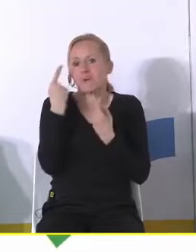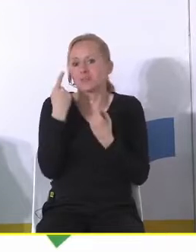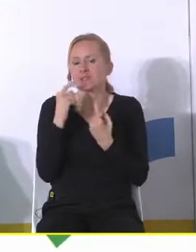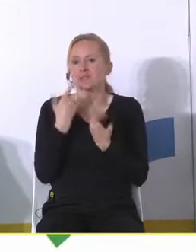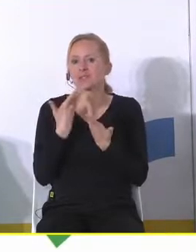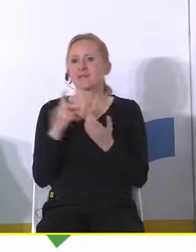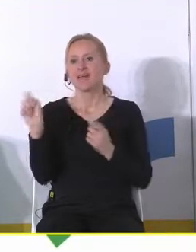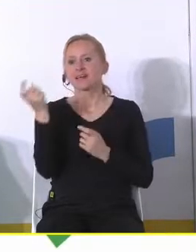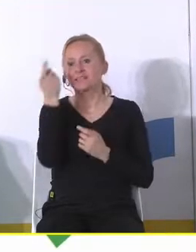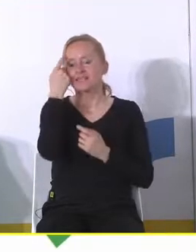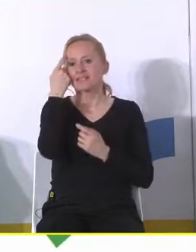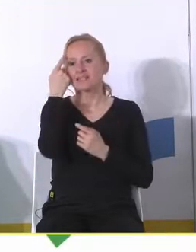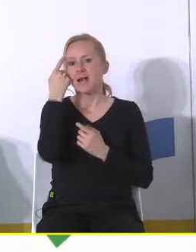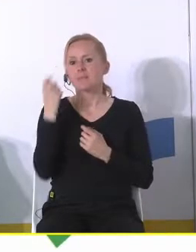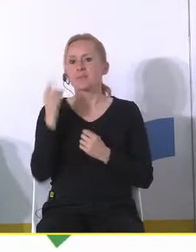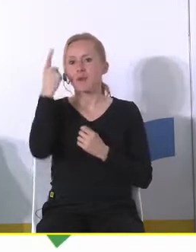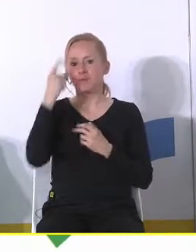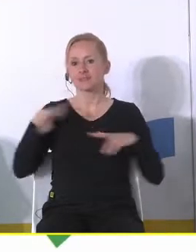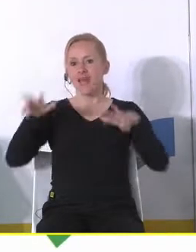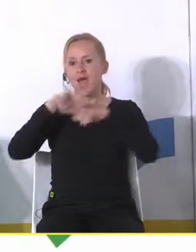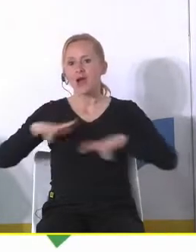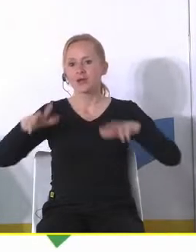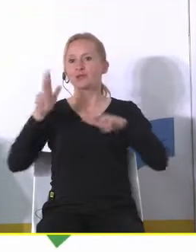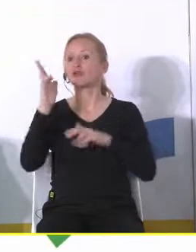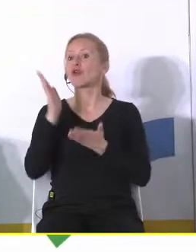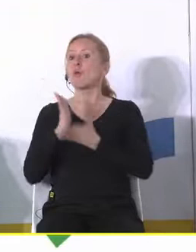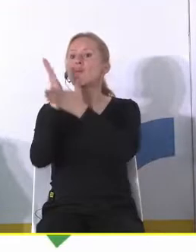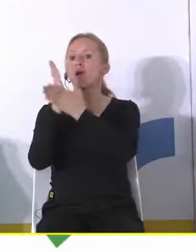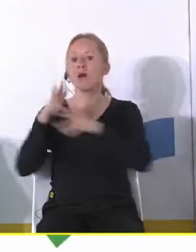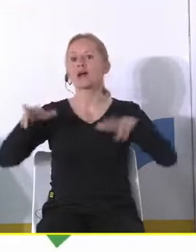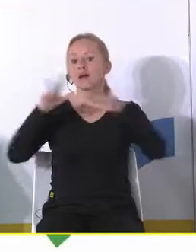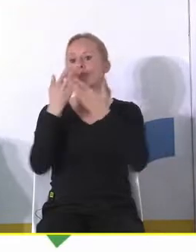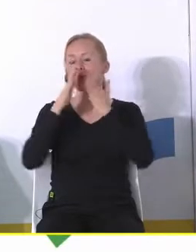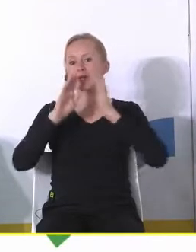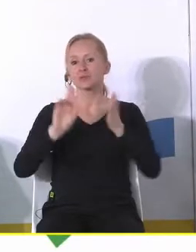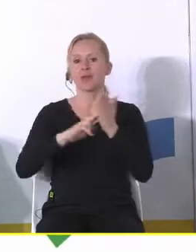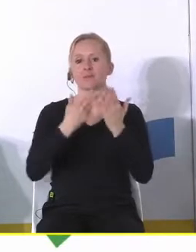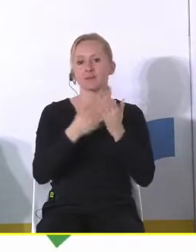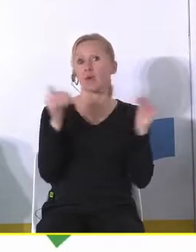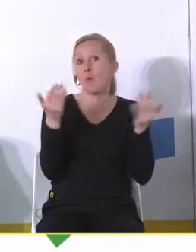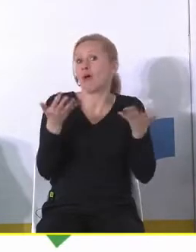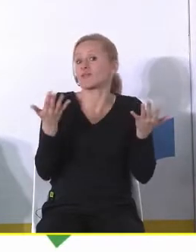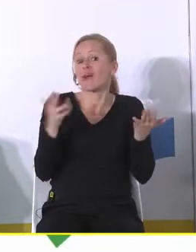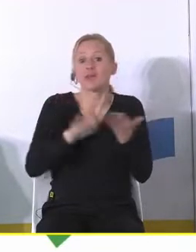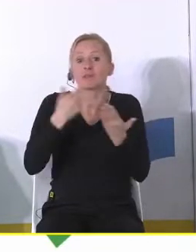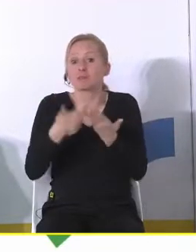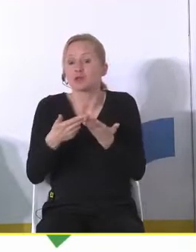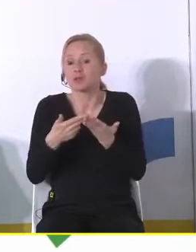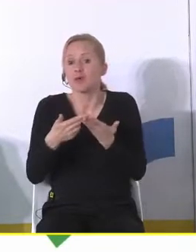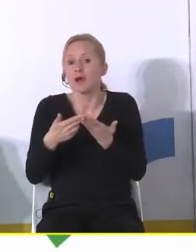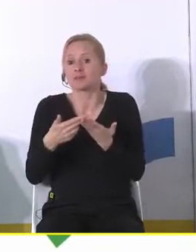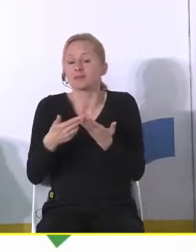właśnie centra inicjatyw rodzinnych Welcome Centers które pomagałyby by w ogóle czy pokazywałyby umożliwiały no